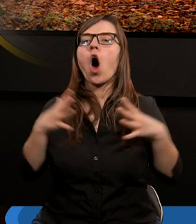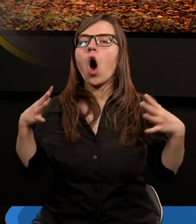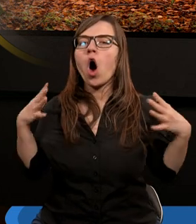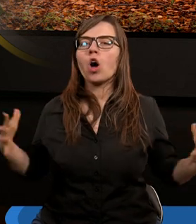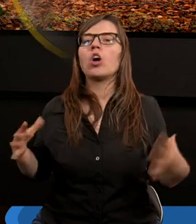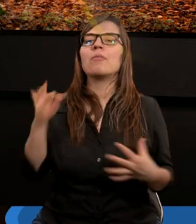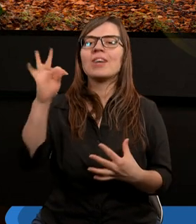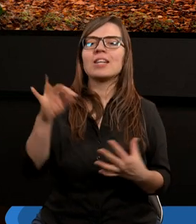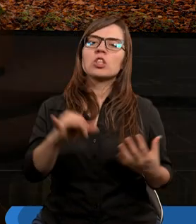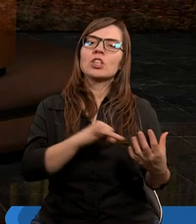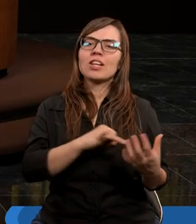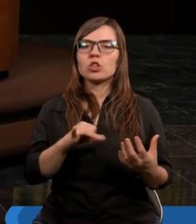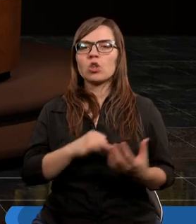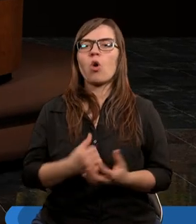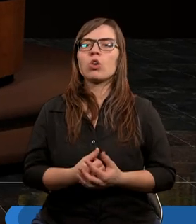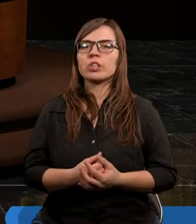grzeszności.